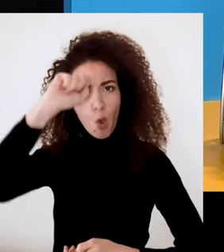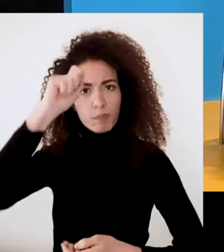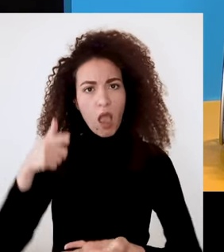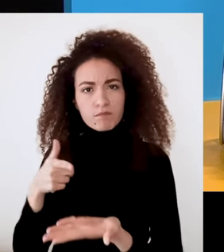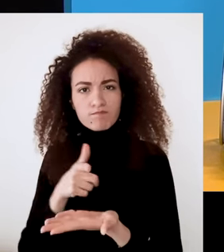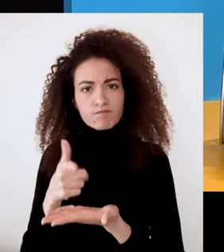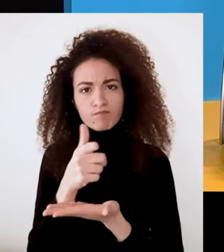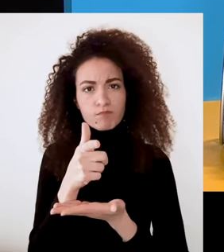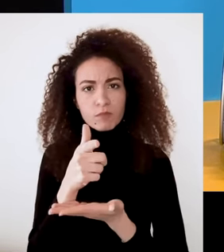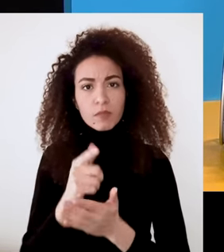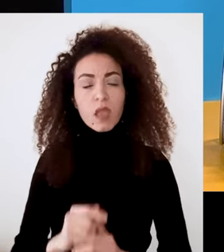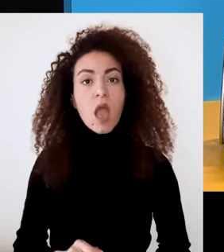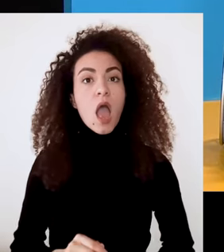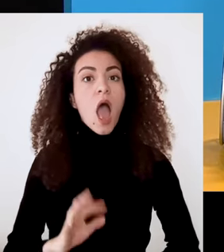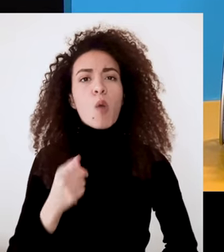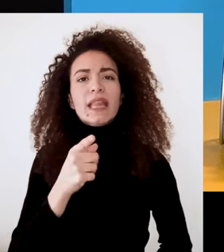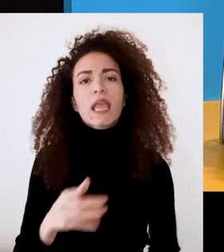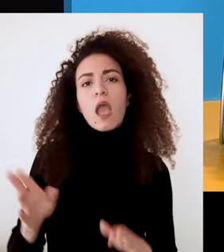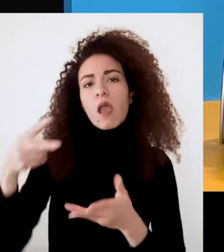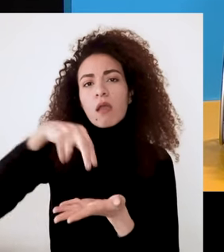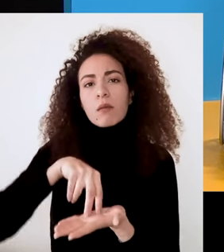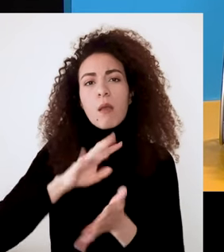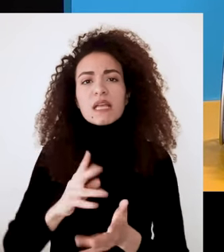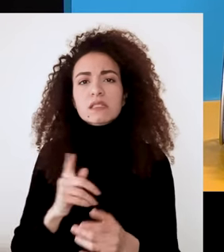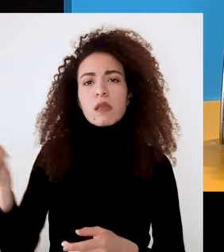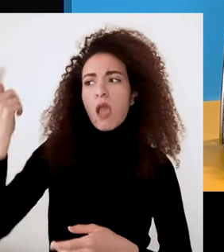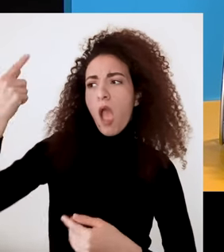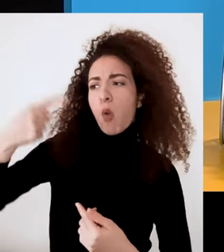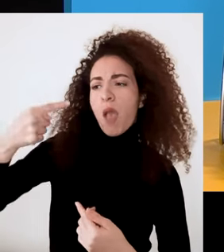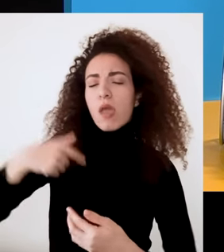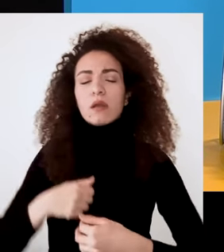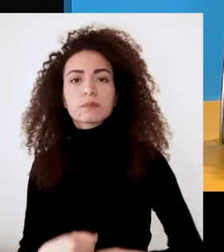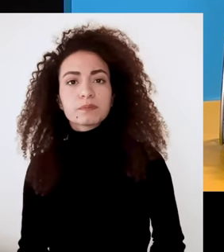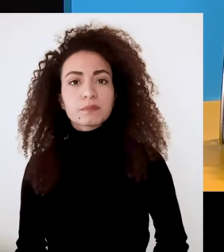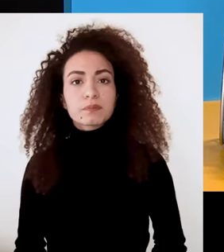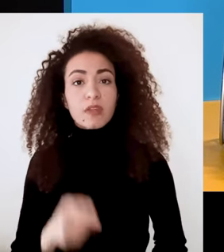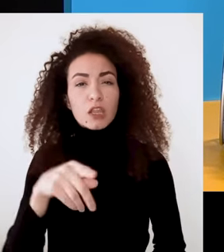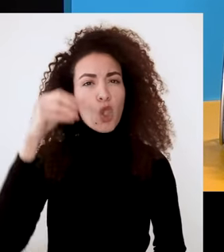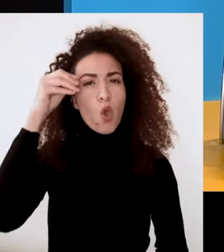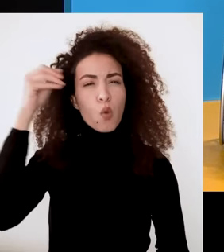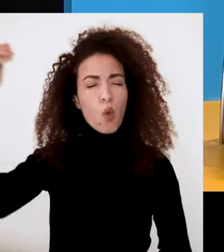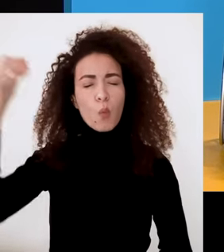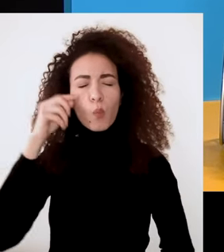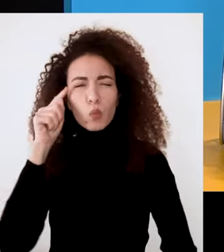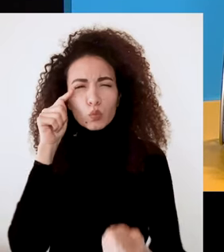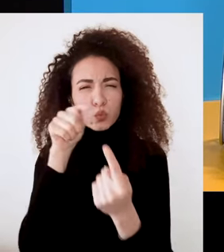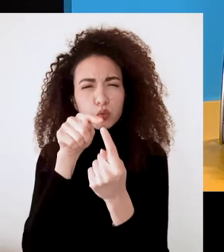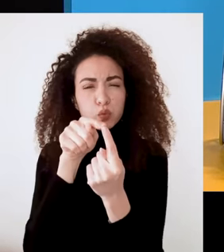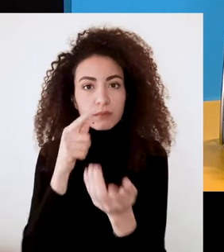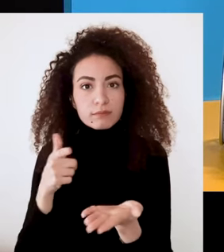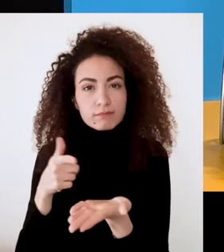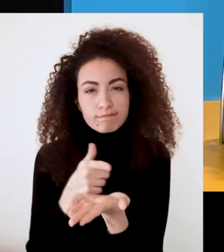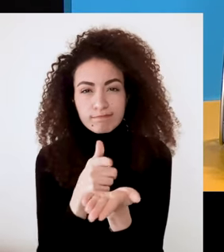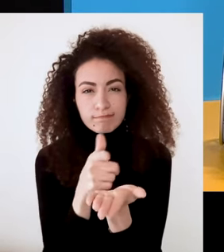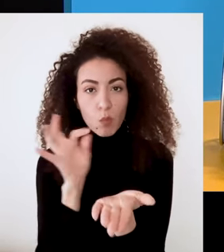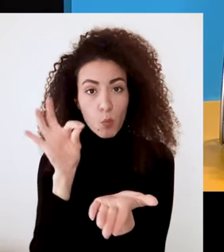هالسفينة؟ هل أنت الملاح مطلقي للأوامر؟ أم أنت القبطان صاحب الرؤية والمؤمن برؤيته